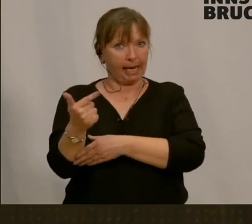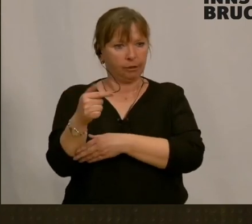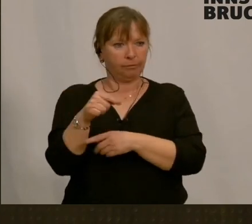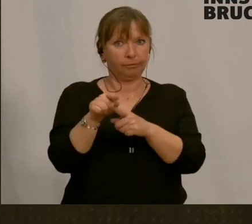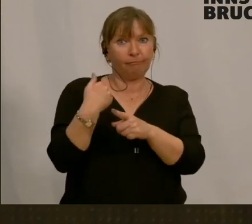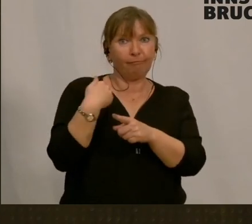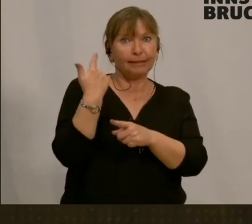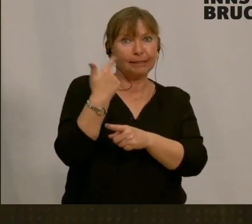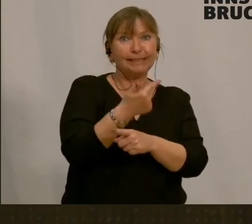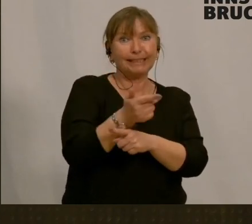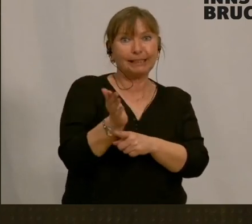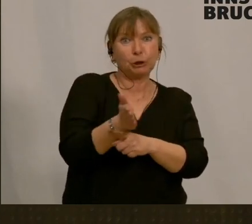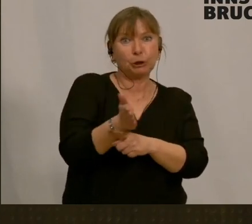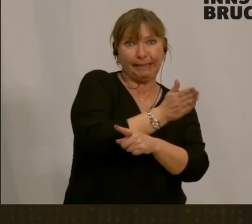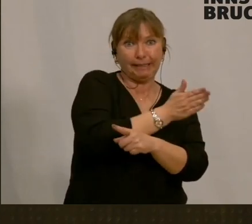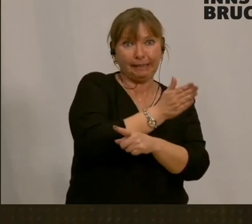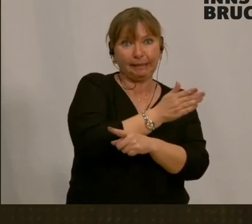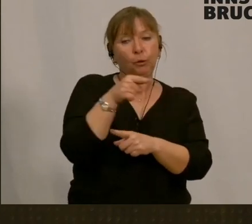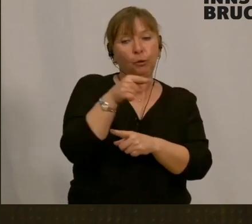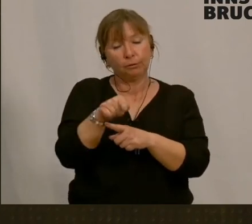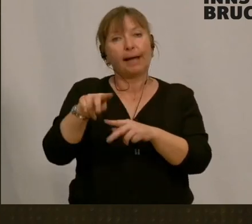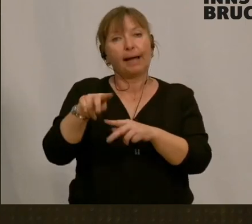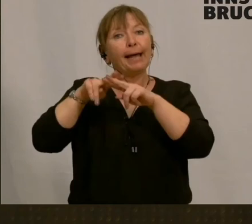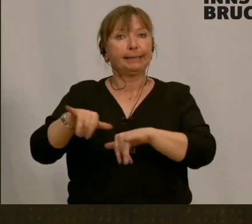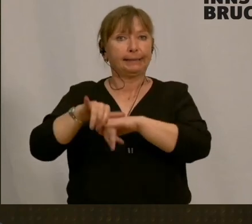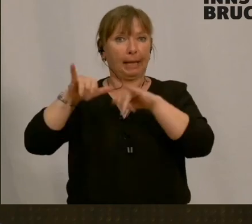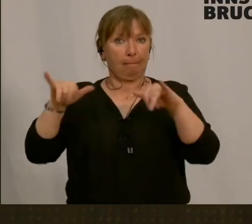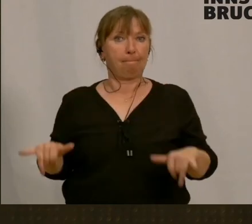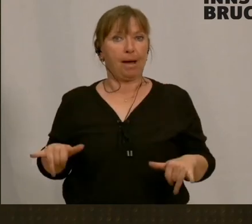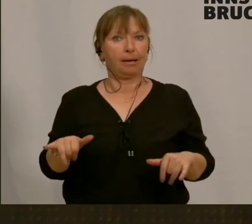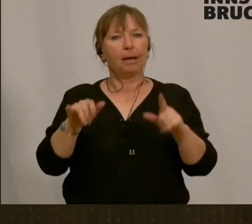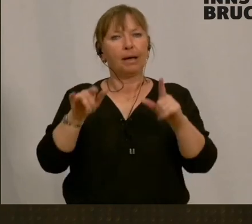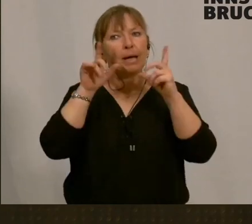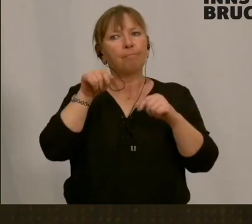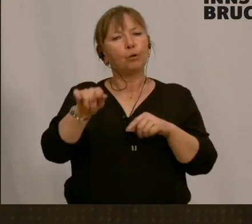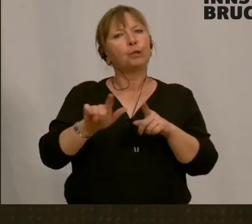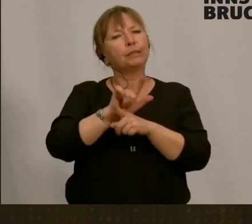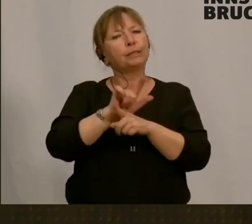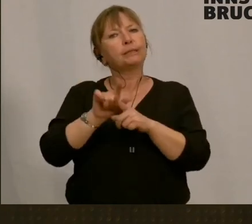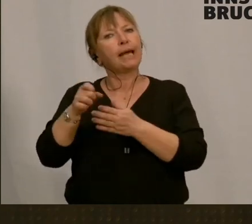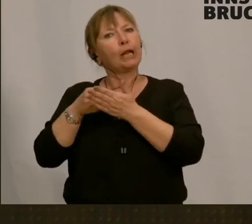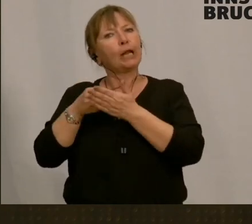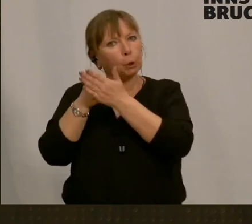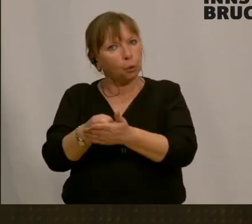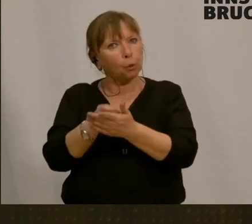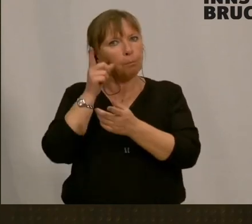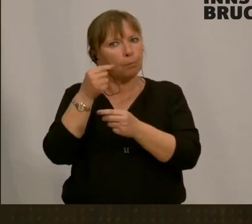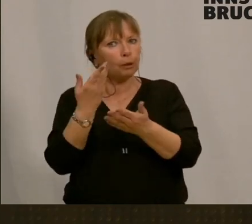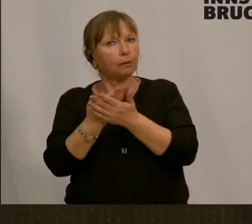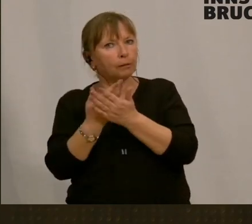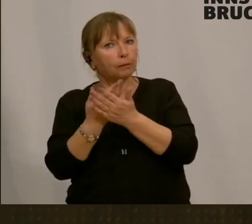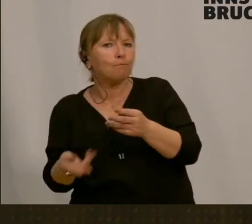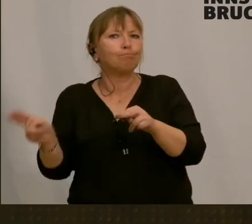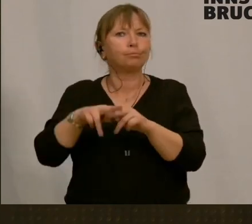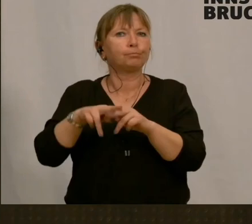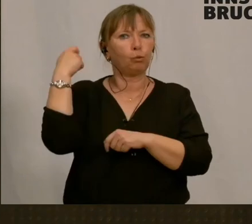2020, die restlichen Bänke. Also der Zeitdruck hat wahrscheinlich das Ganze verteuert. Überhastet hat man